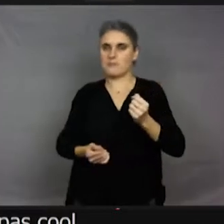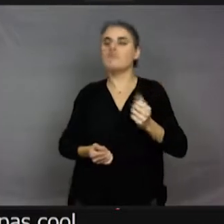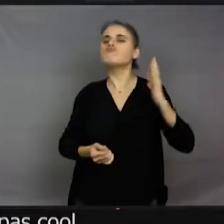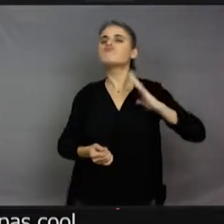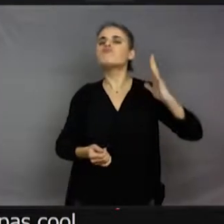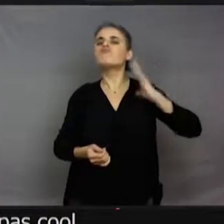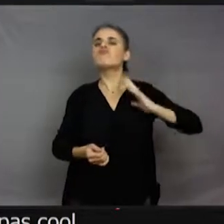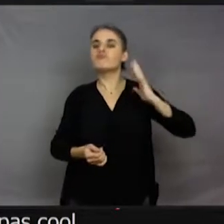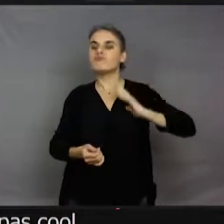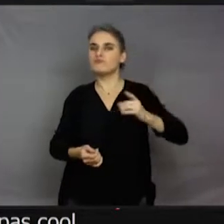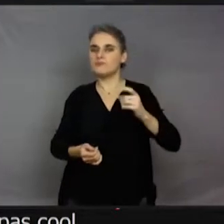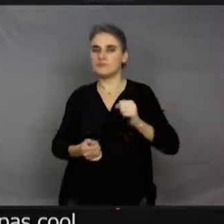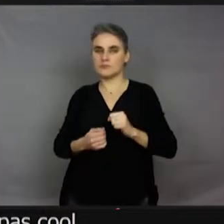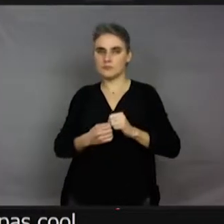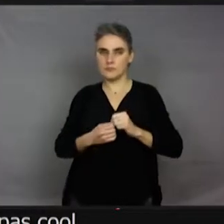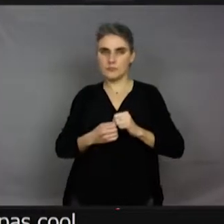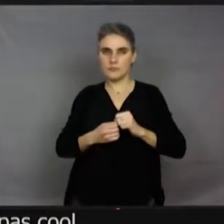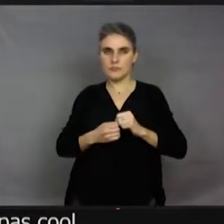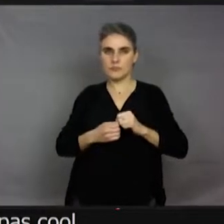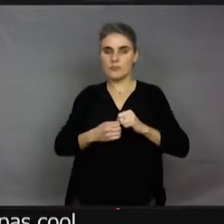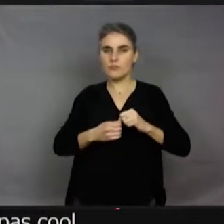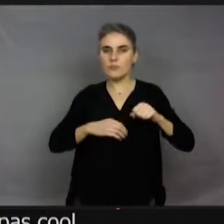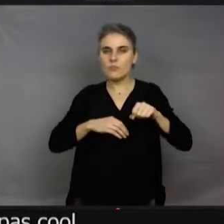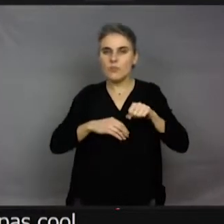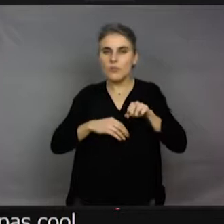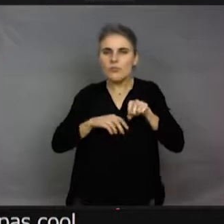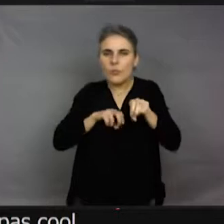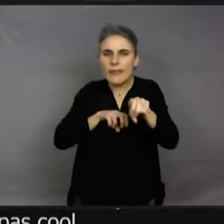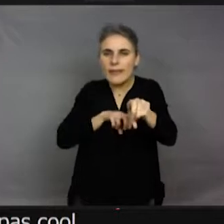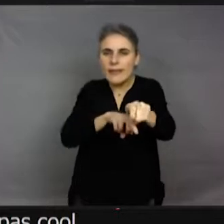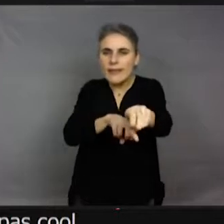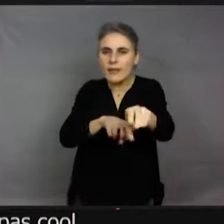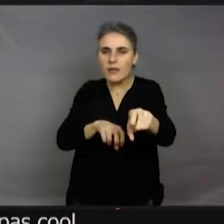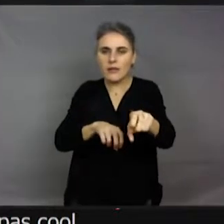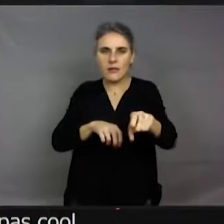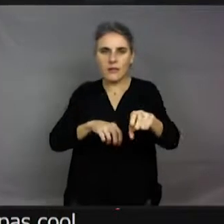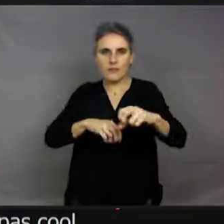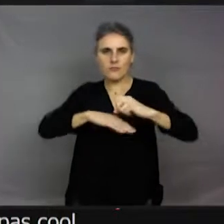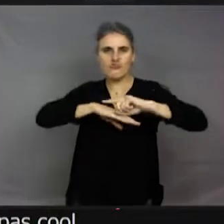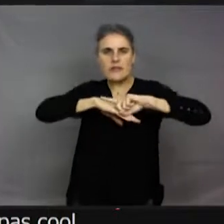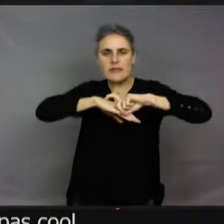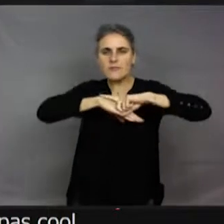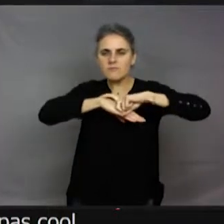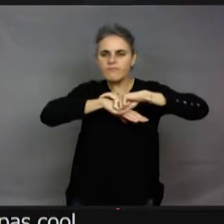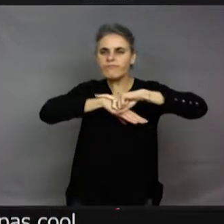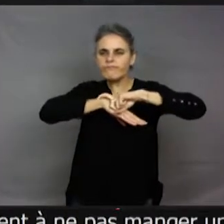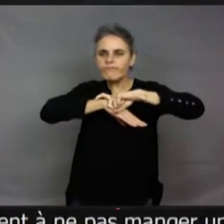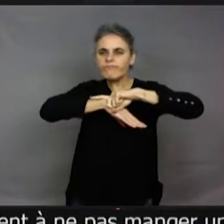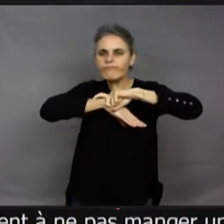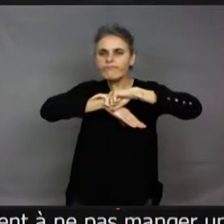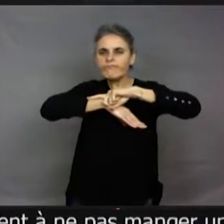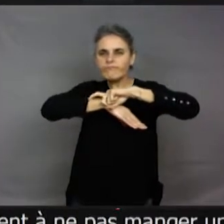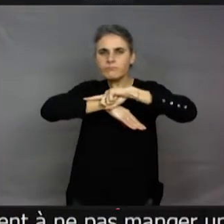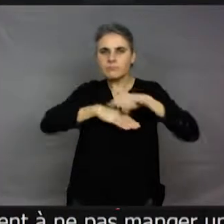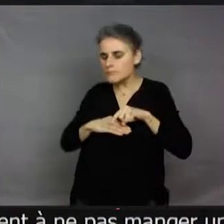que des fourmis arrivaient à ne pas manger une chenille parce que cette chenille sécrète un truc tellement